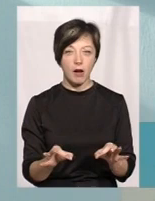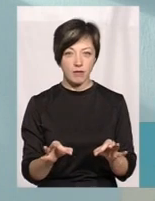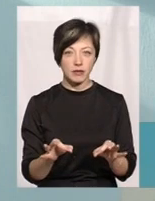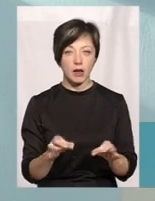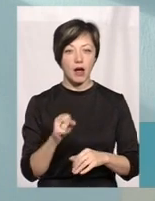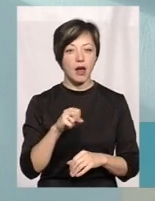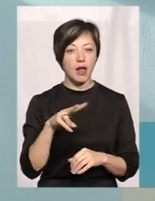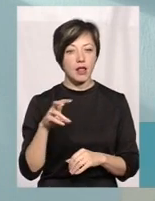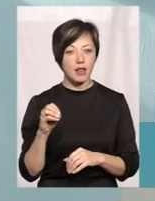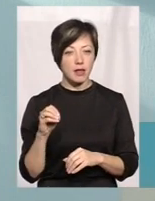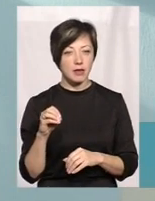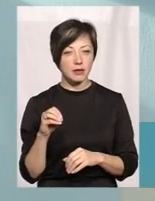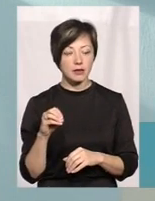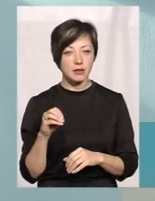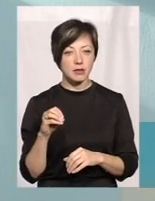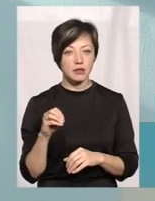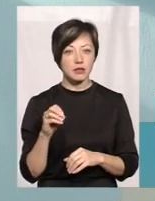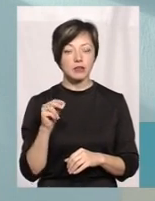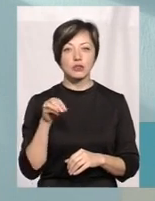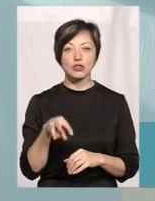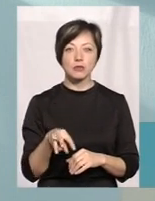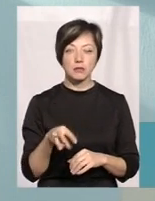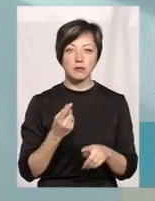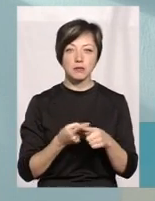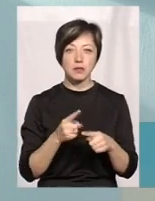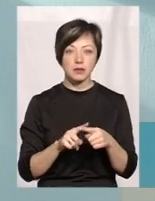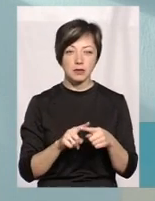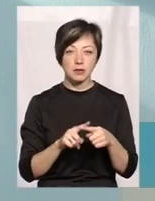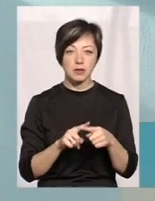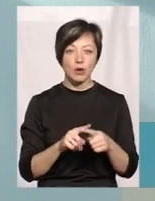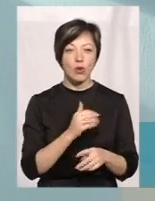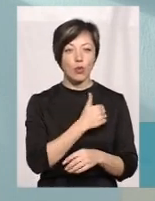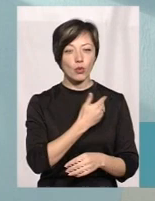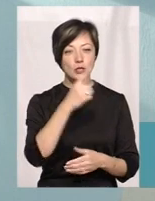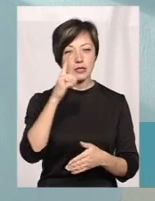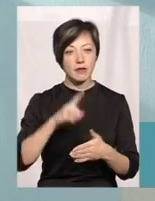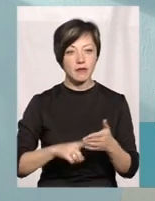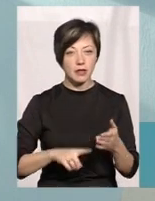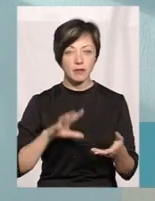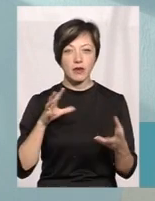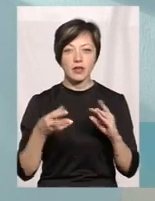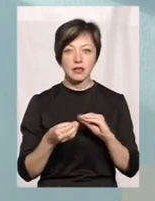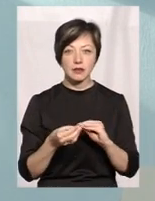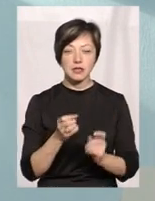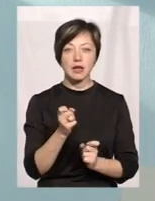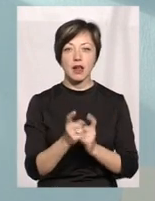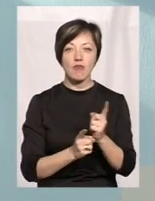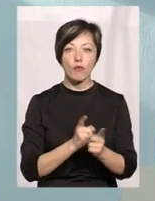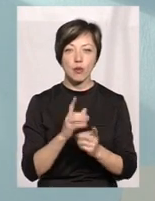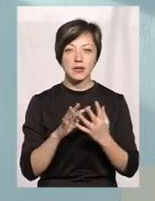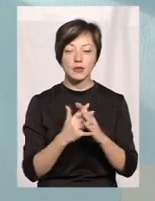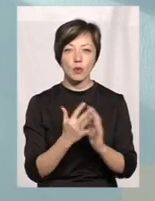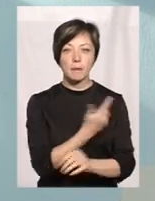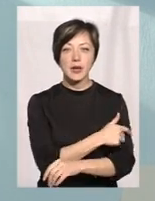але чим хочеться вірити в ефективність реформи сільської